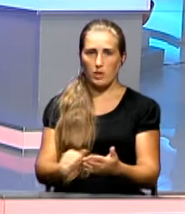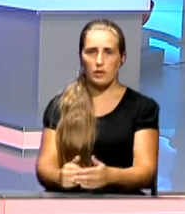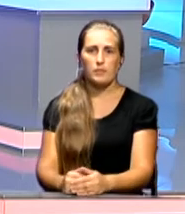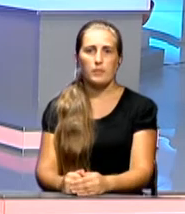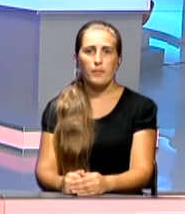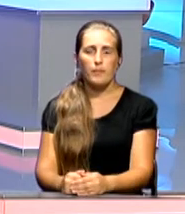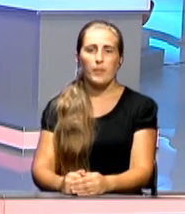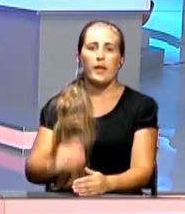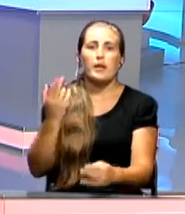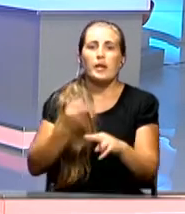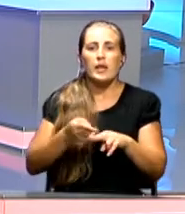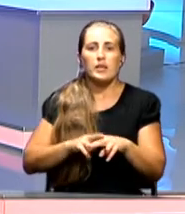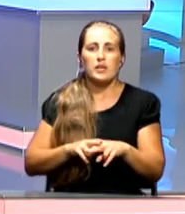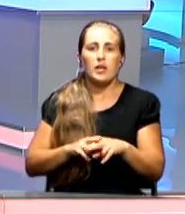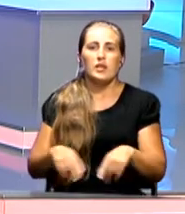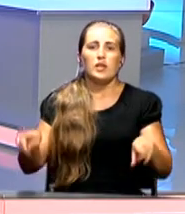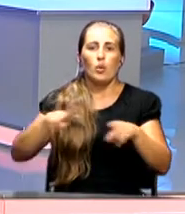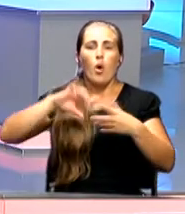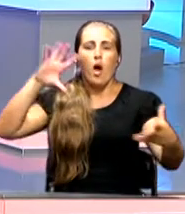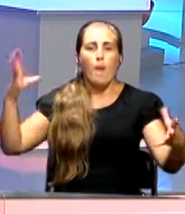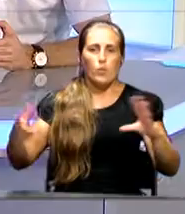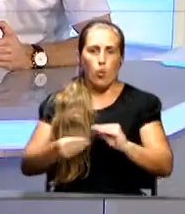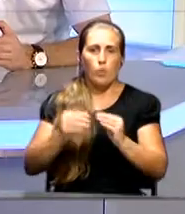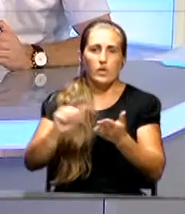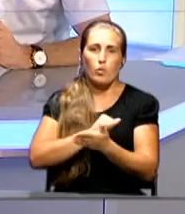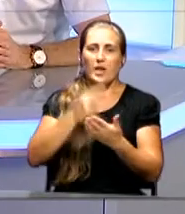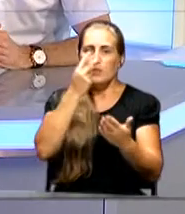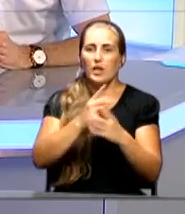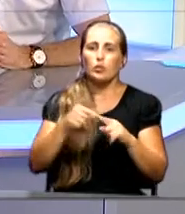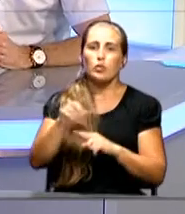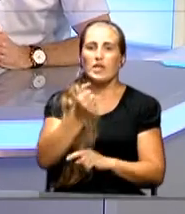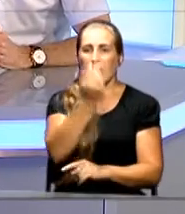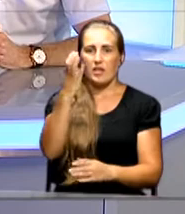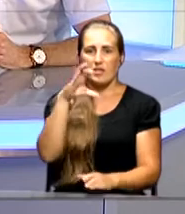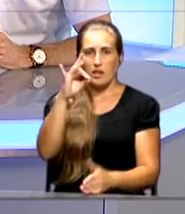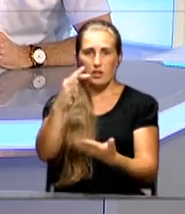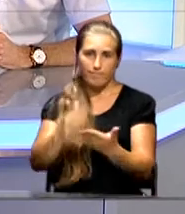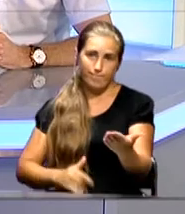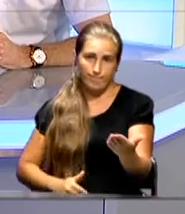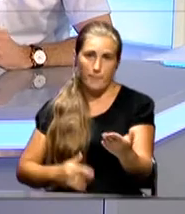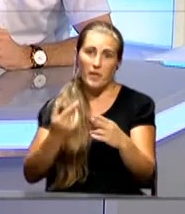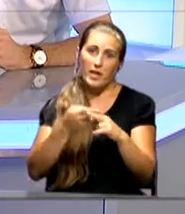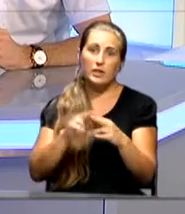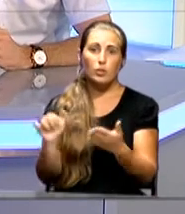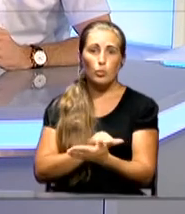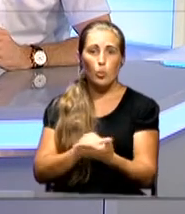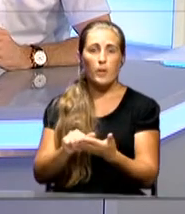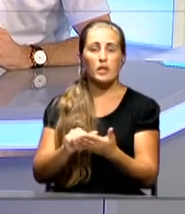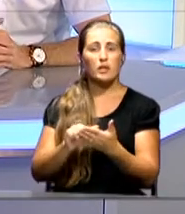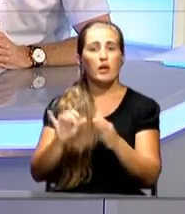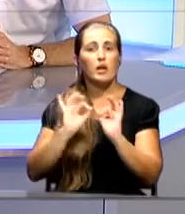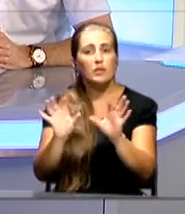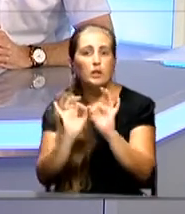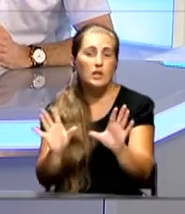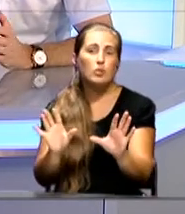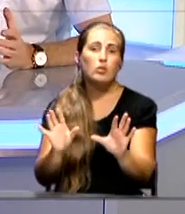Ну, это такой объемный документ, несмотря на то, что он на нескольких страничках всего лишь навсего. Этот документ регламентирует